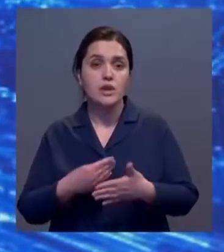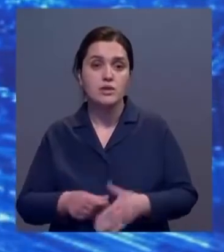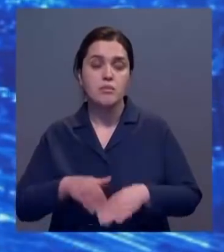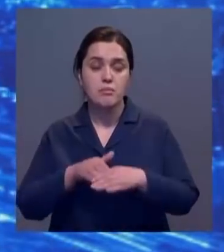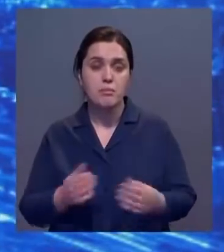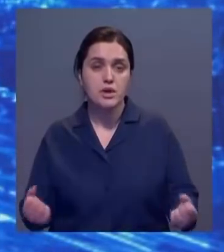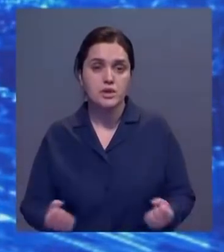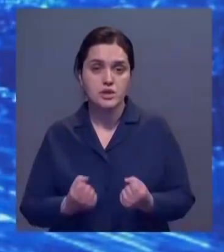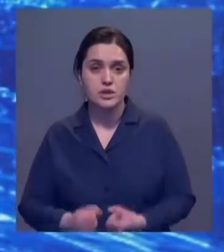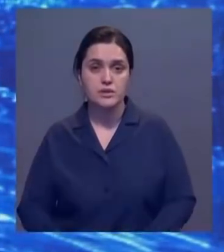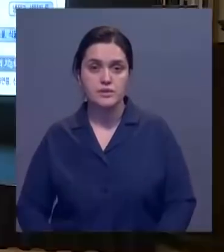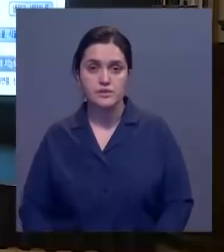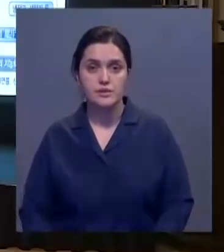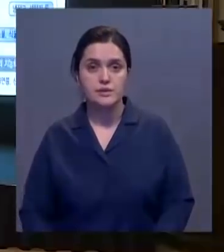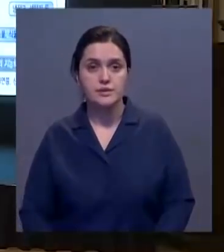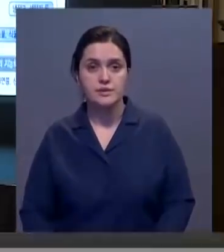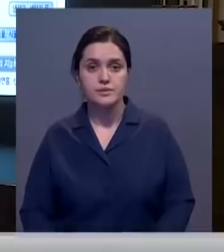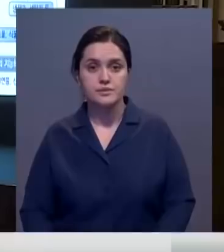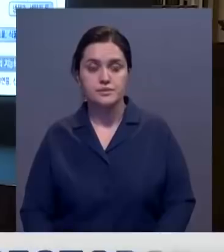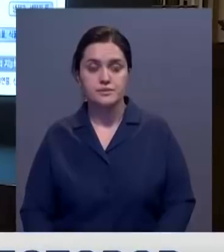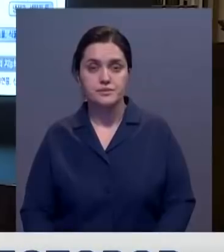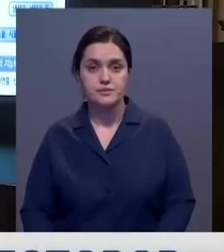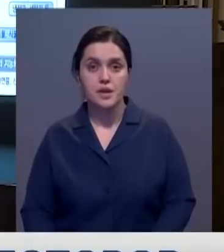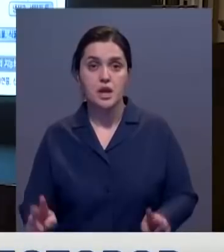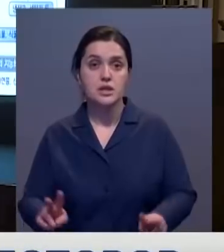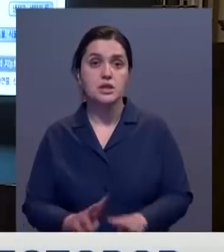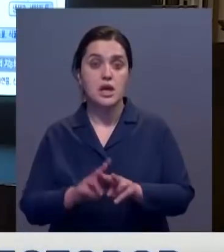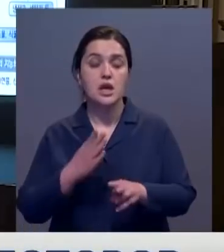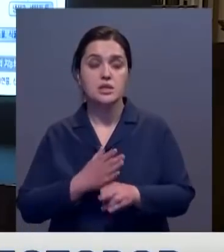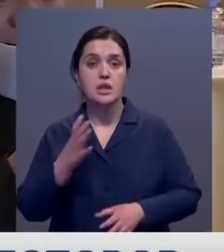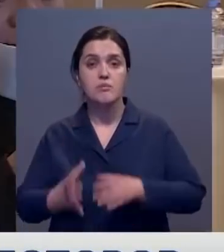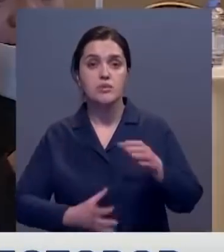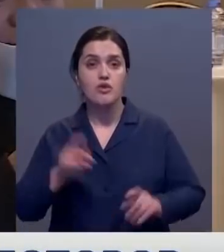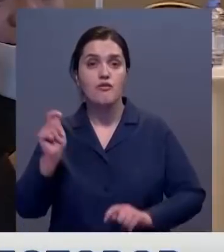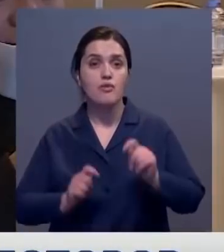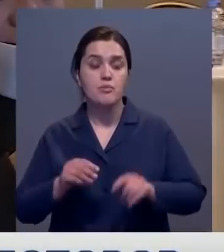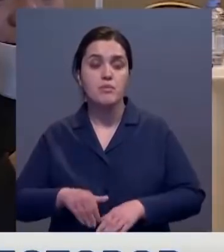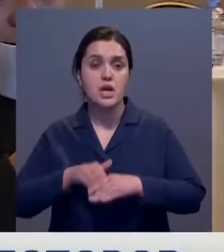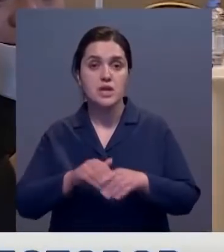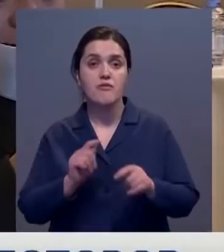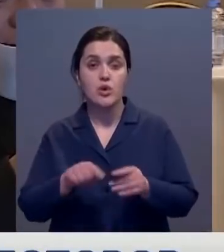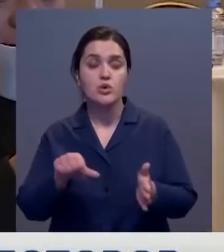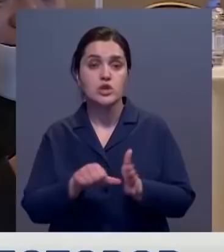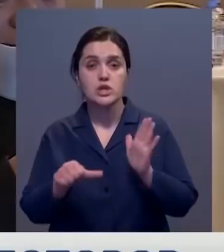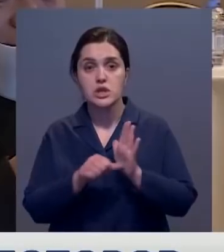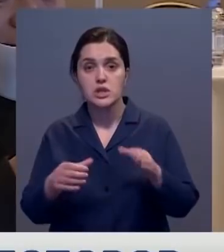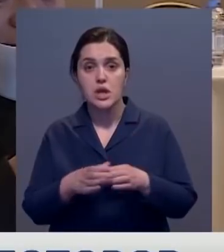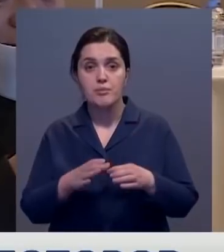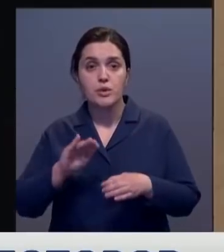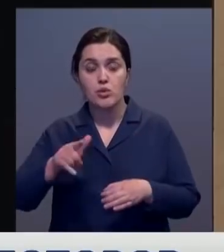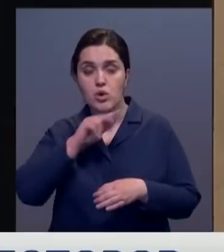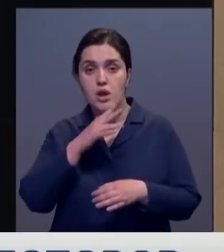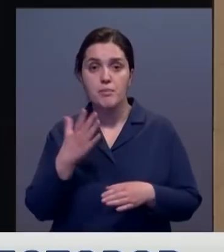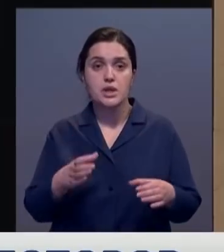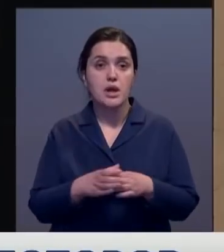финансовой поддержке. В столице проходит международный форум инвесторов. В нем участвуют 6 компаний из Южной Кореи и 5